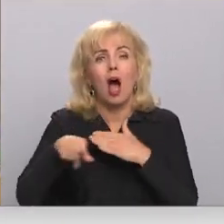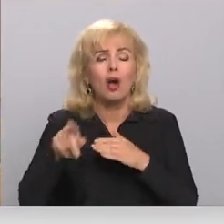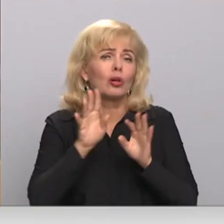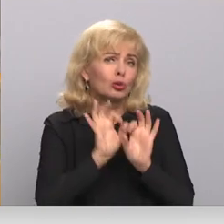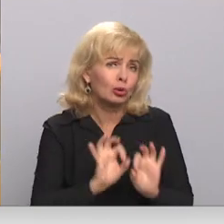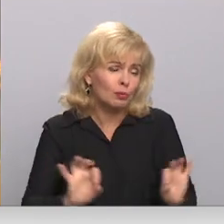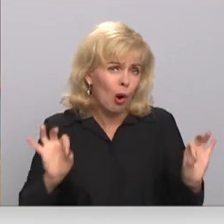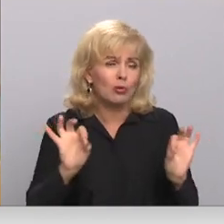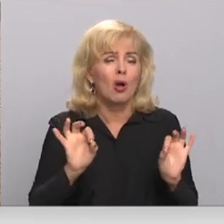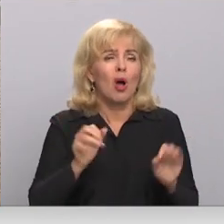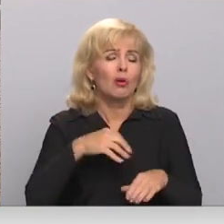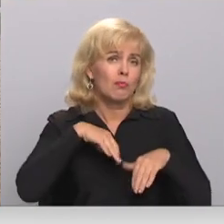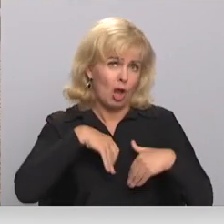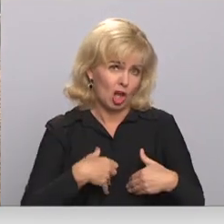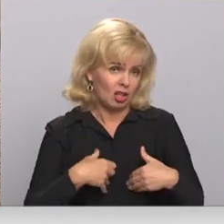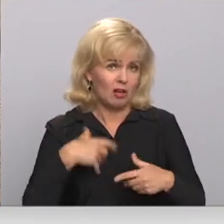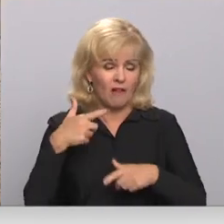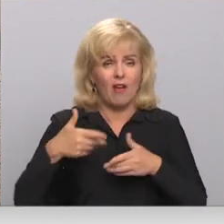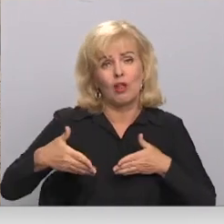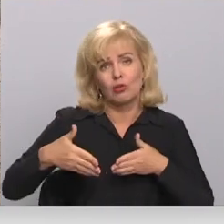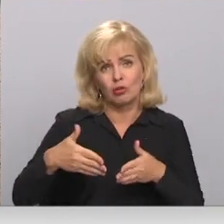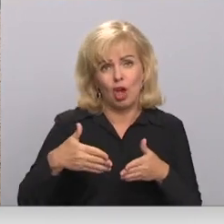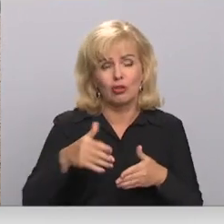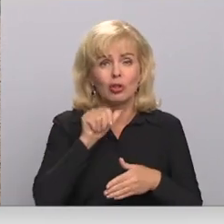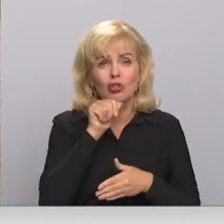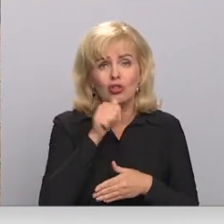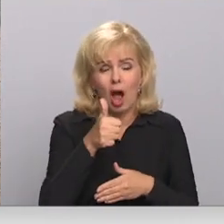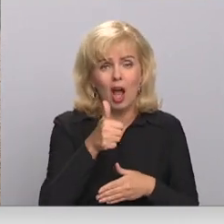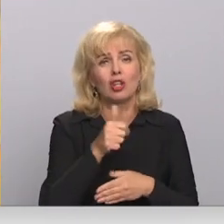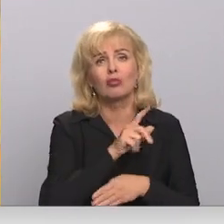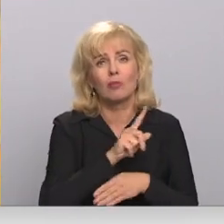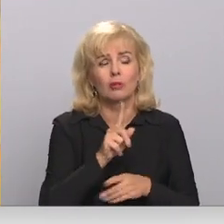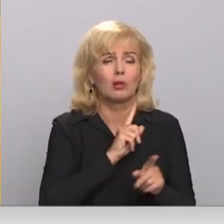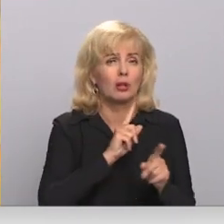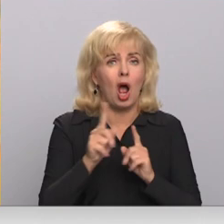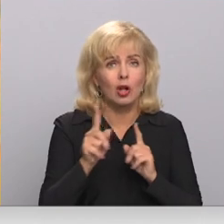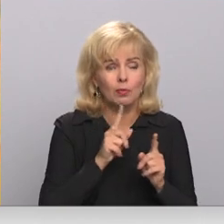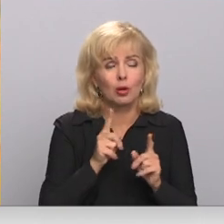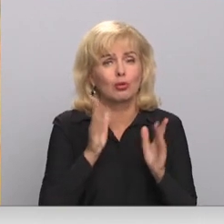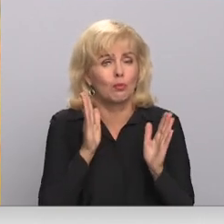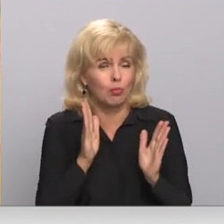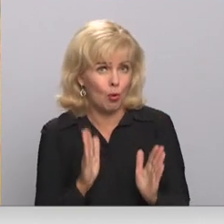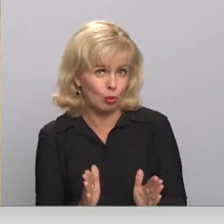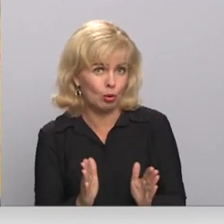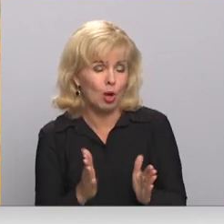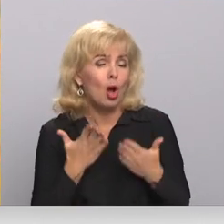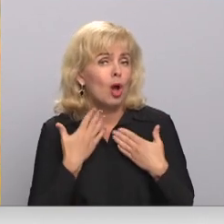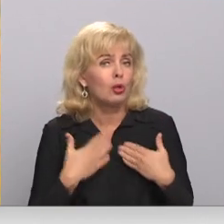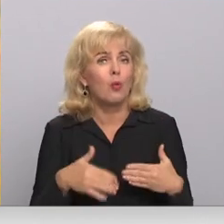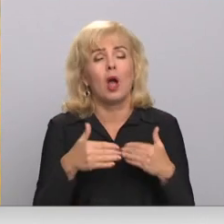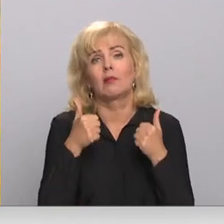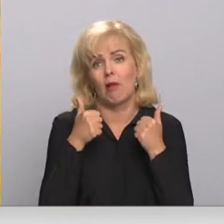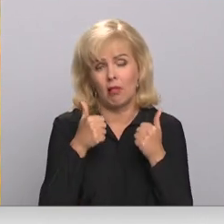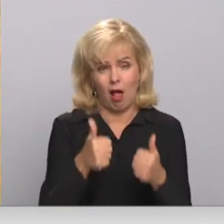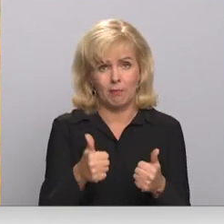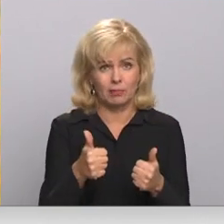veloceliņš ir ļoti zaļšs pēc būtības transports, kurš būtu ļoti labs.